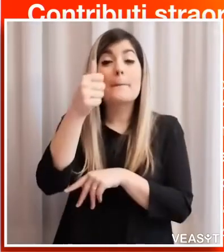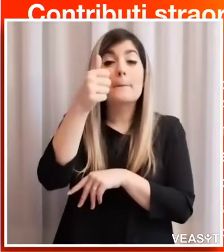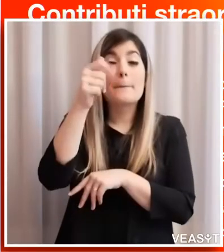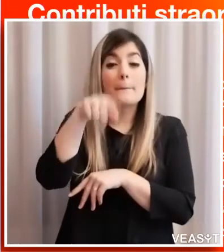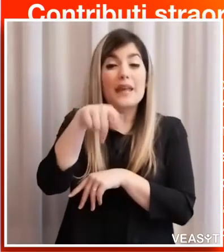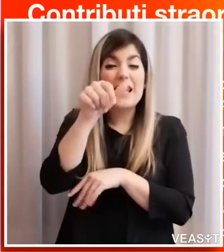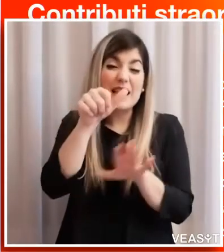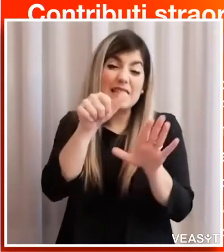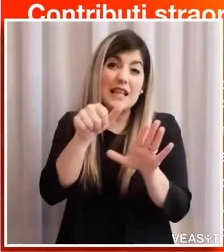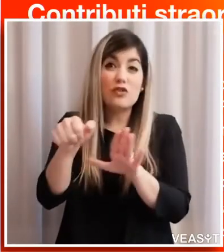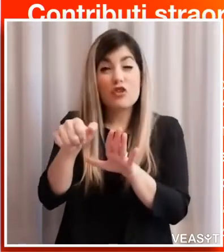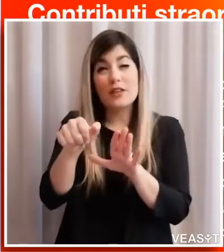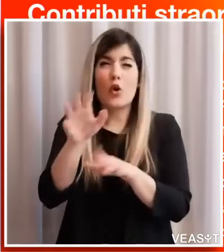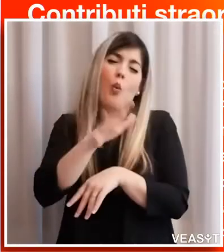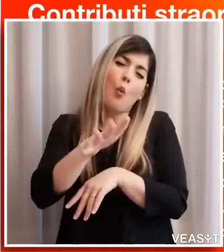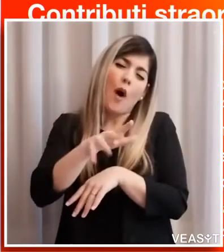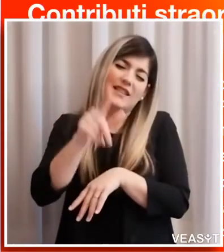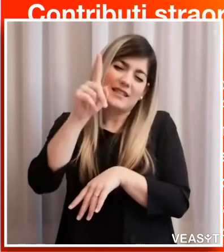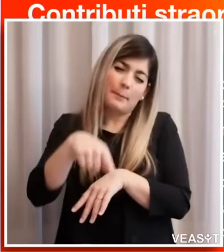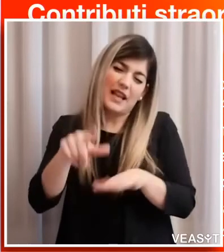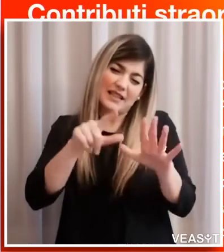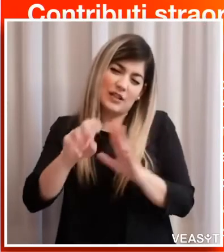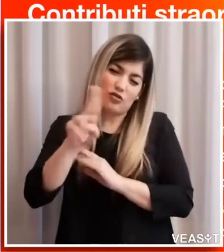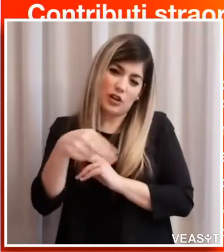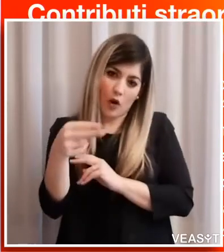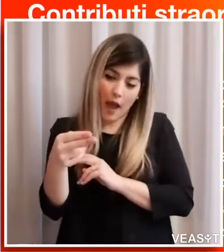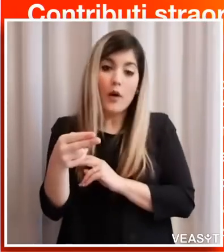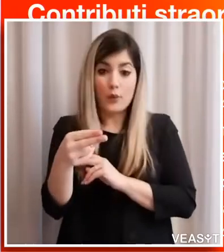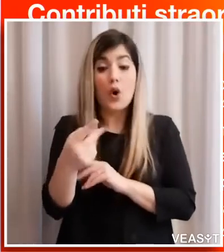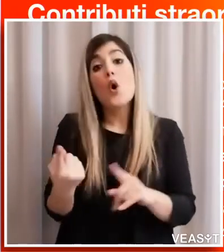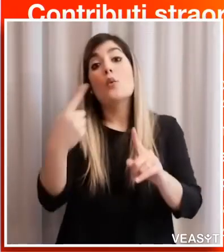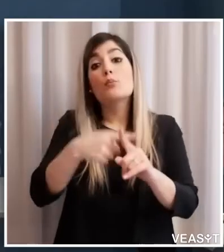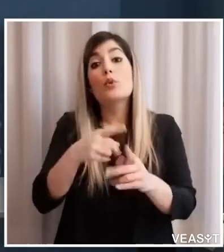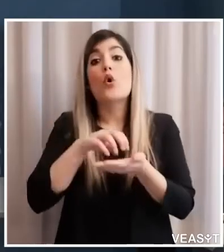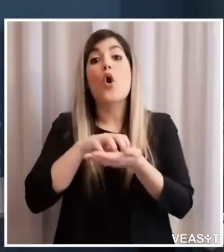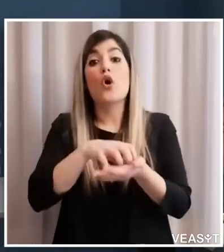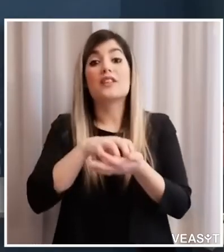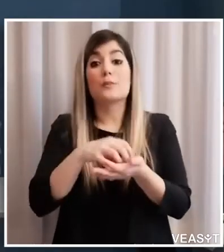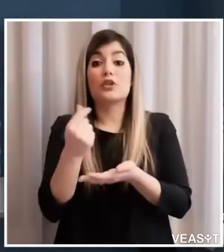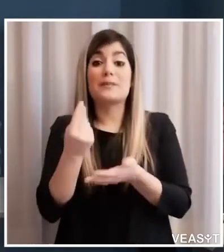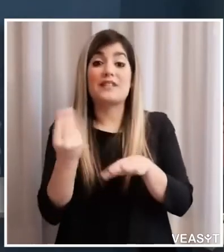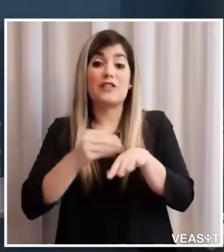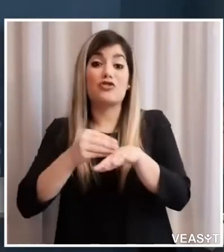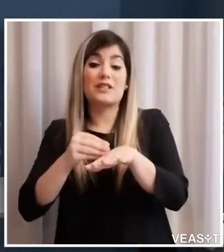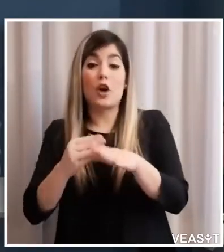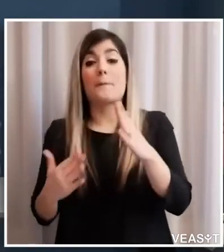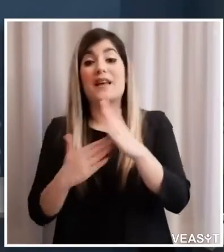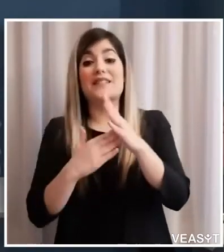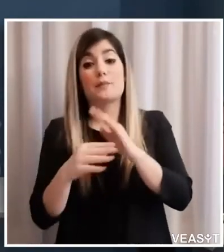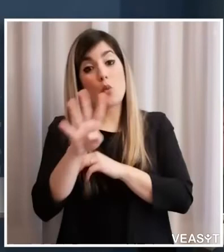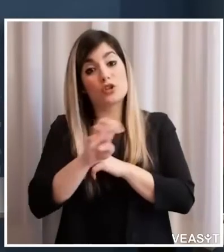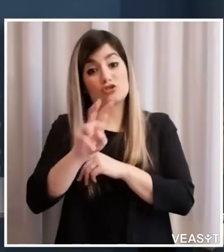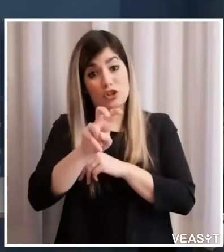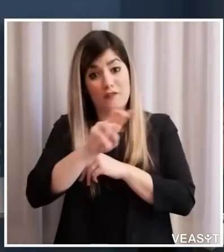1700 euro oltre a un contributo alle spese accessorie fino a 420 euro. La